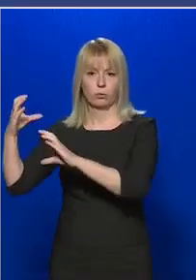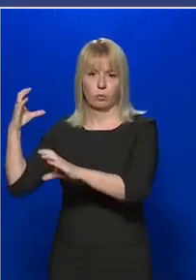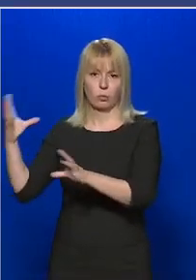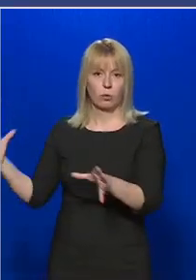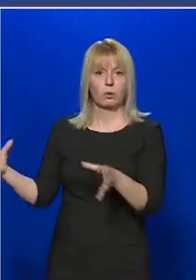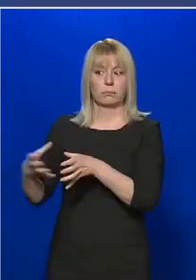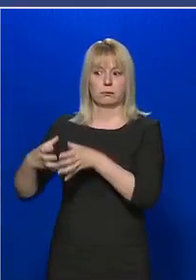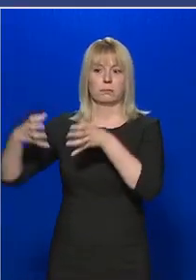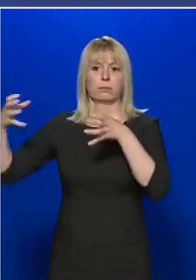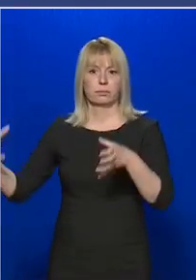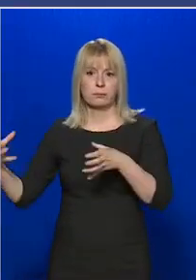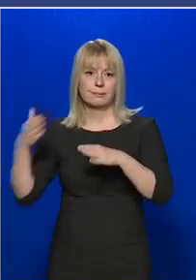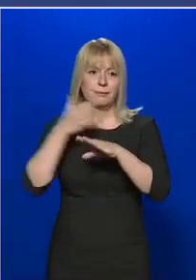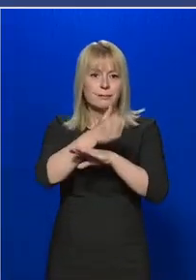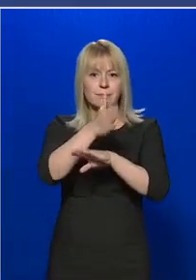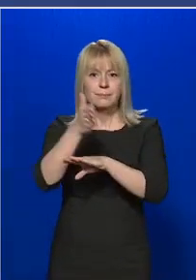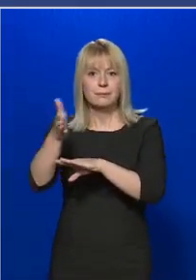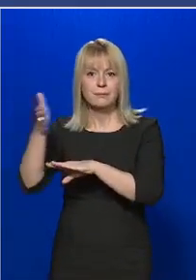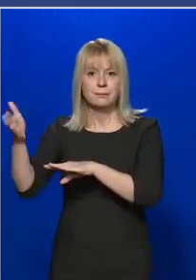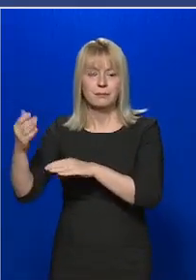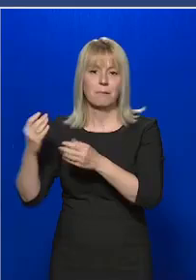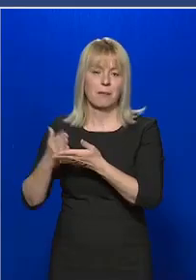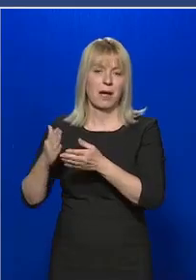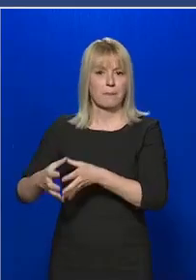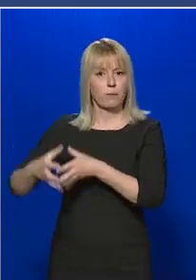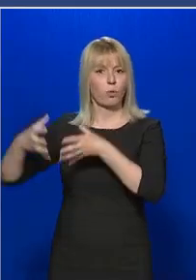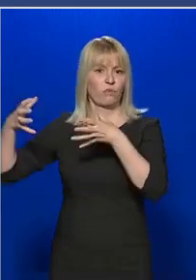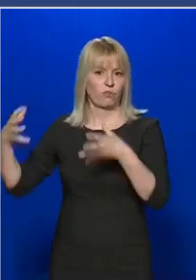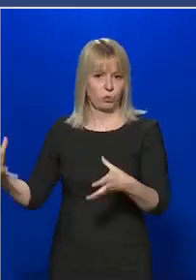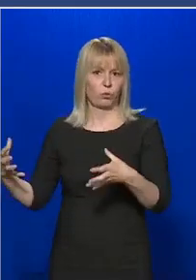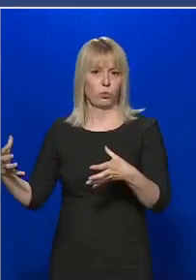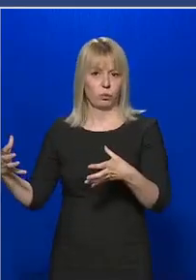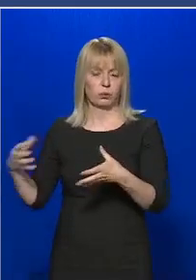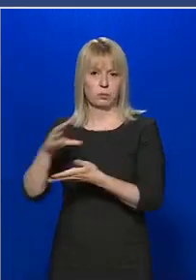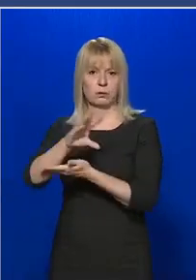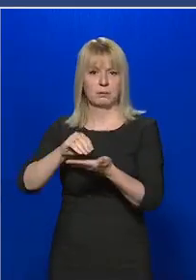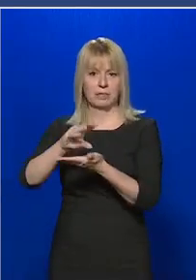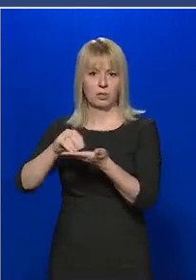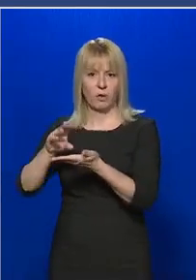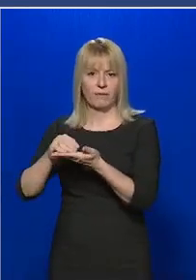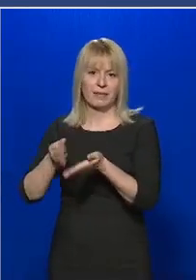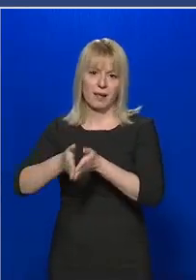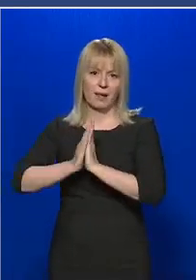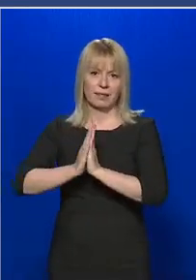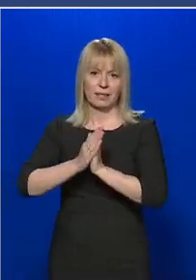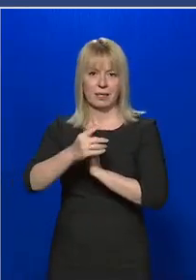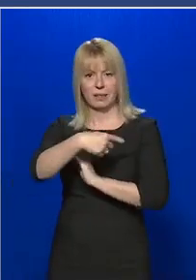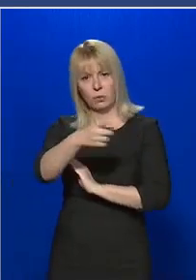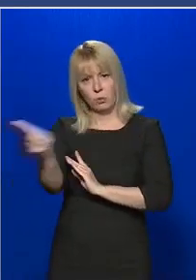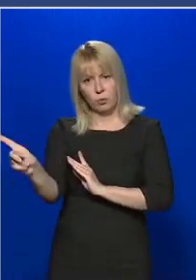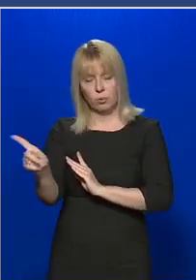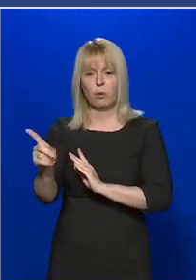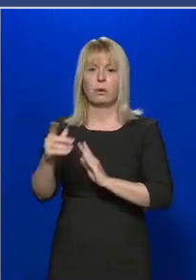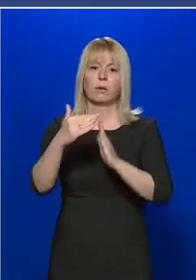tevékenységet, hiszen bővült a mintavételt kérő házi